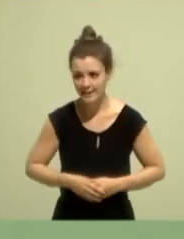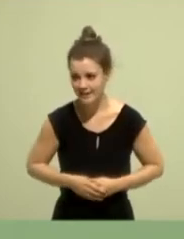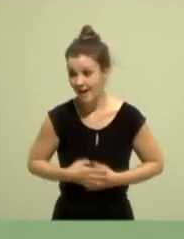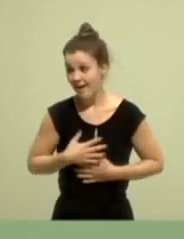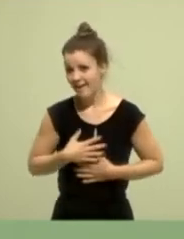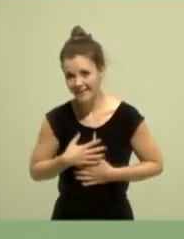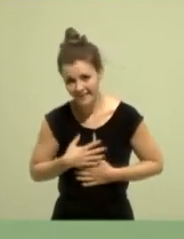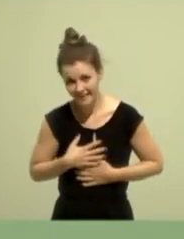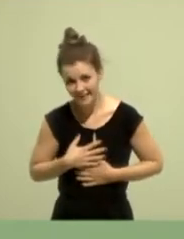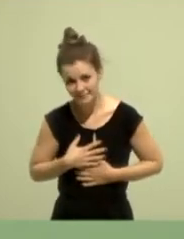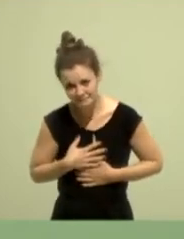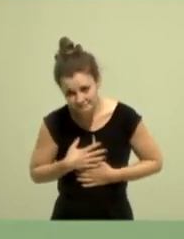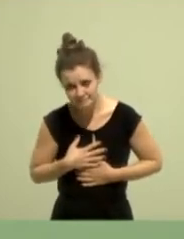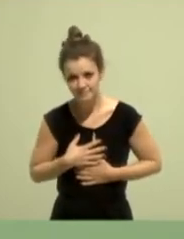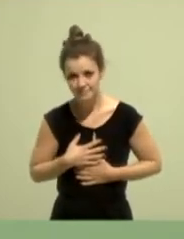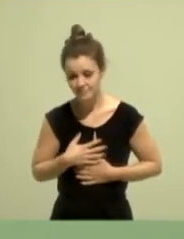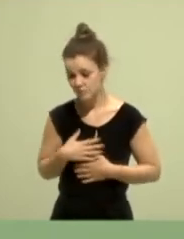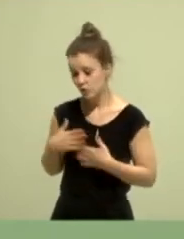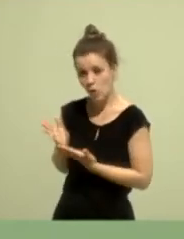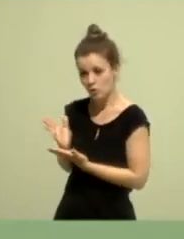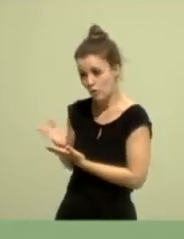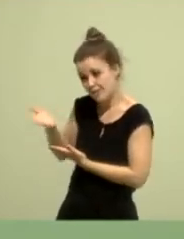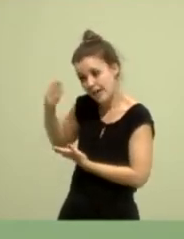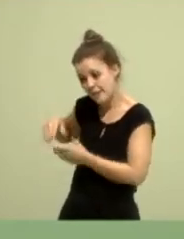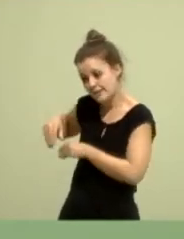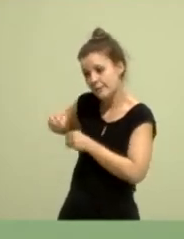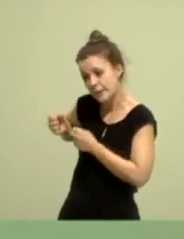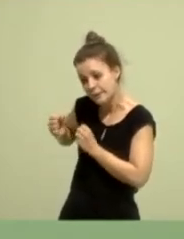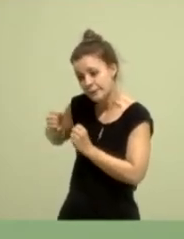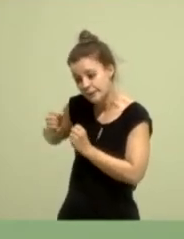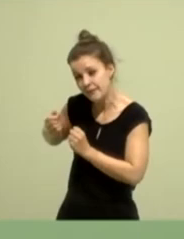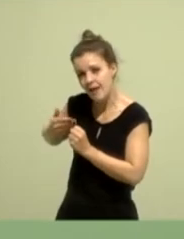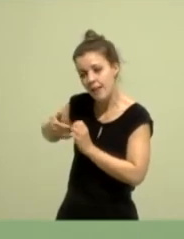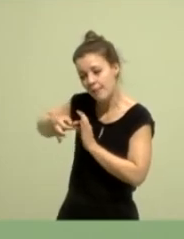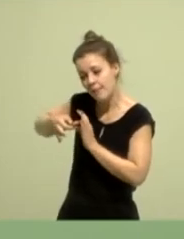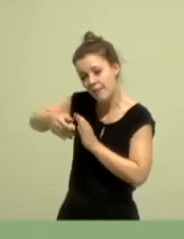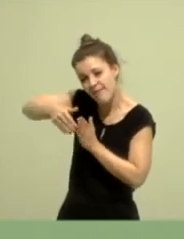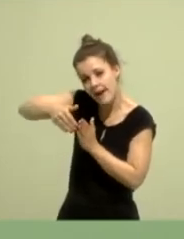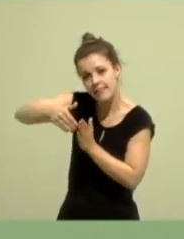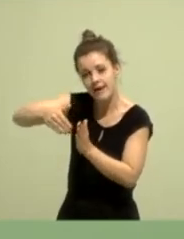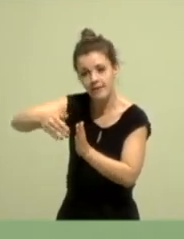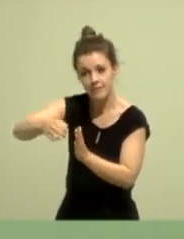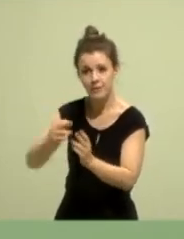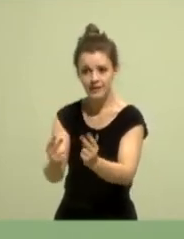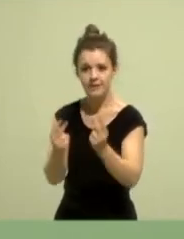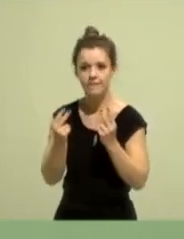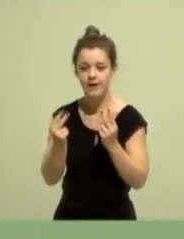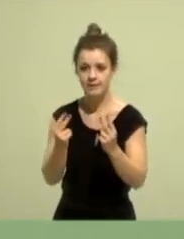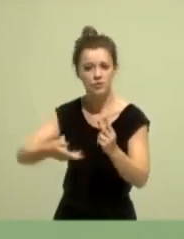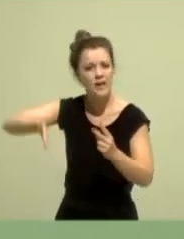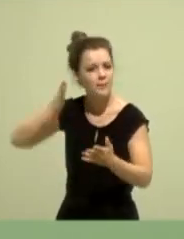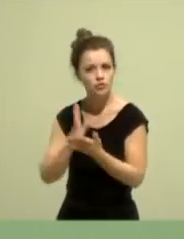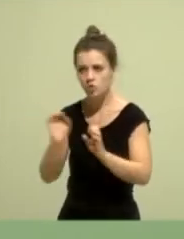Begonnenes vorzuführen ist mir ein großes Anliegen. Und für mich war immer klar, dass ich mich für diese dritte Amtszeit